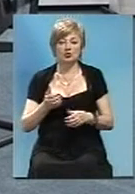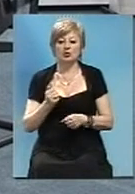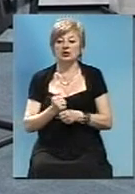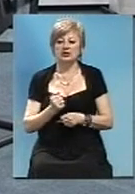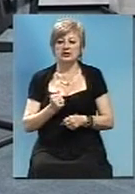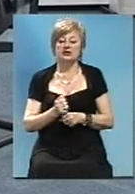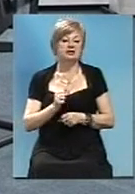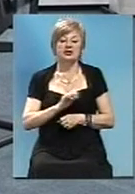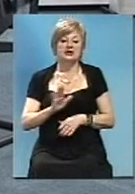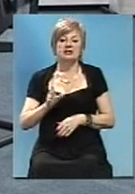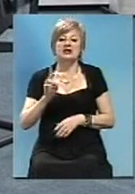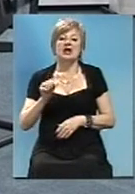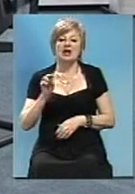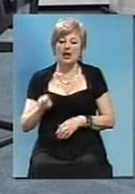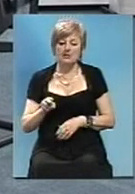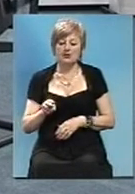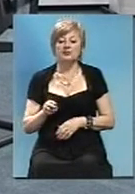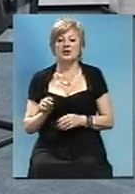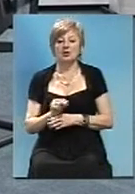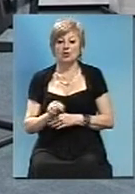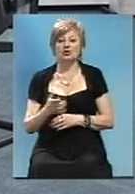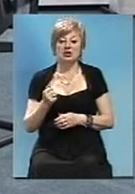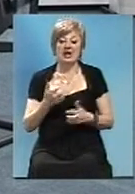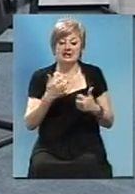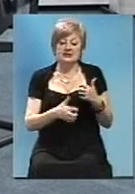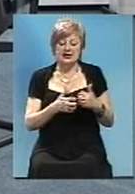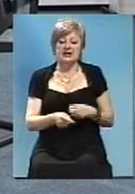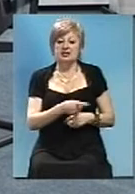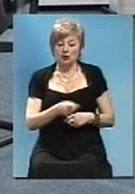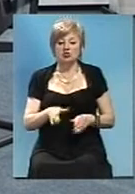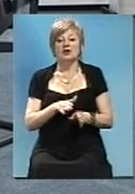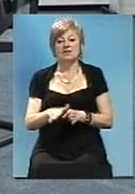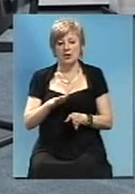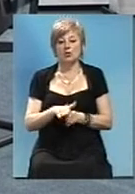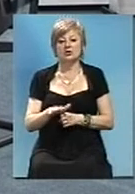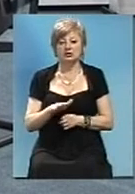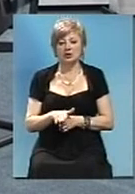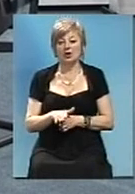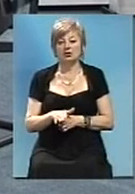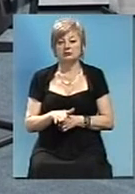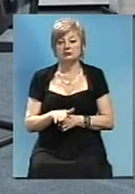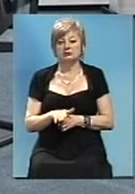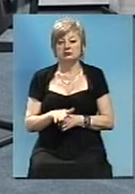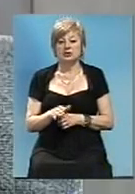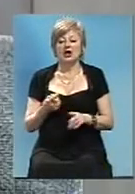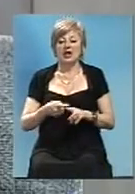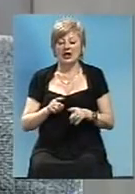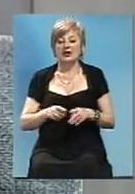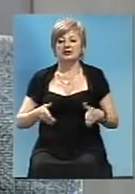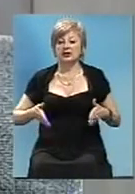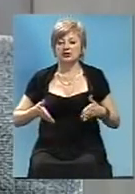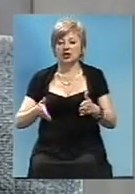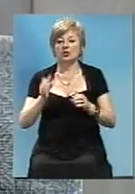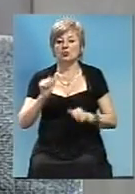ремонти, а середній текущий ремонт ми виповняємо, ну, скажімо так, ця дорога могла